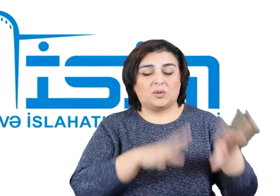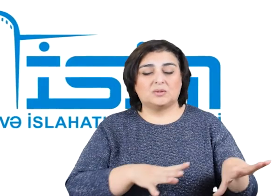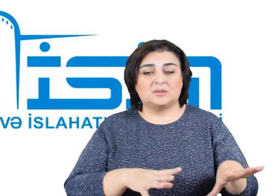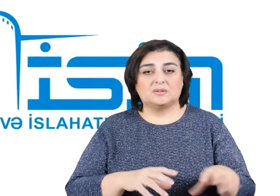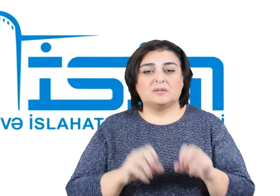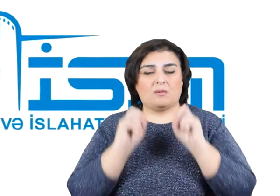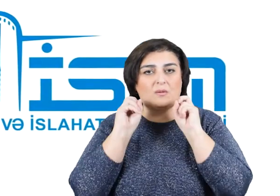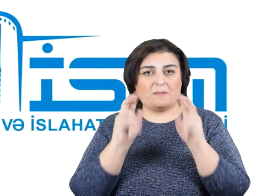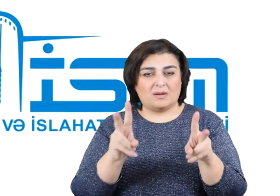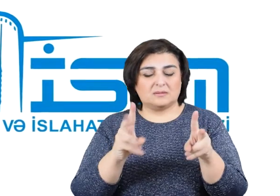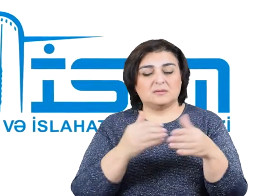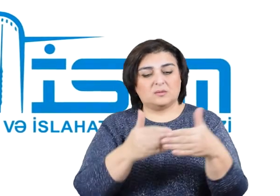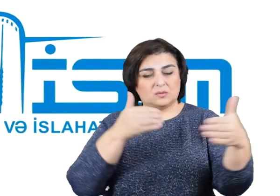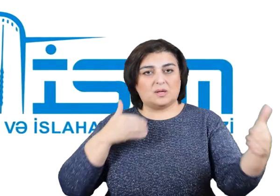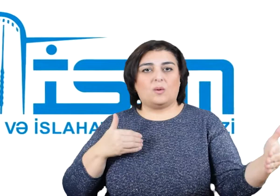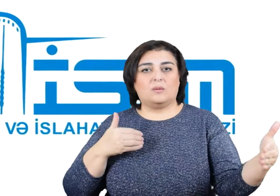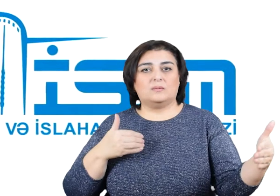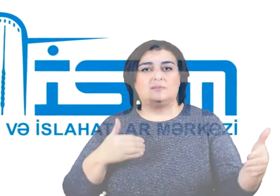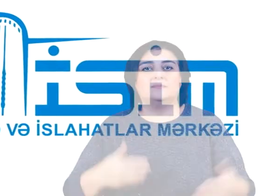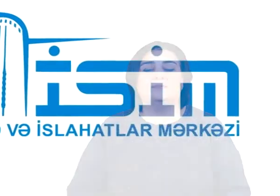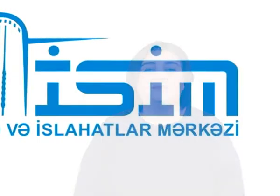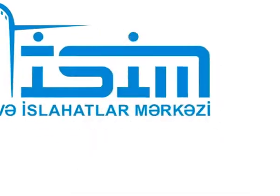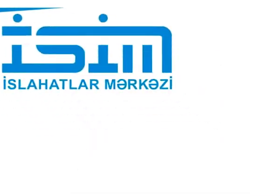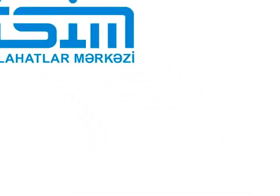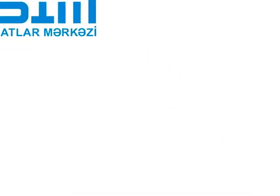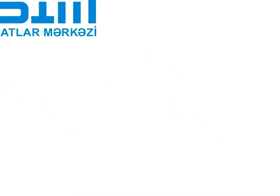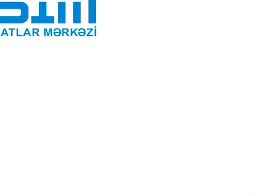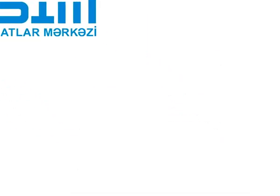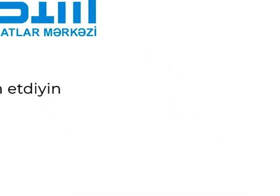Tütünlə imtina ilə, təhlükədən uzaq ol.